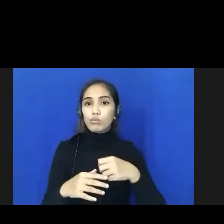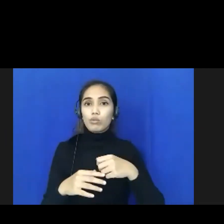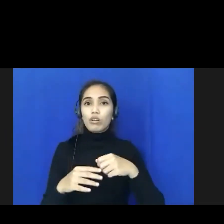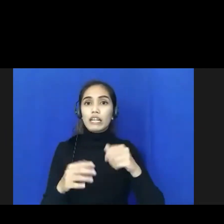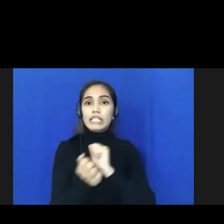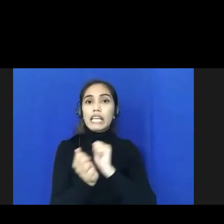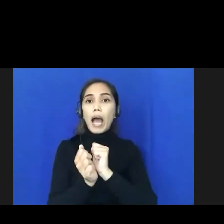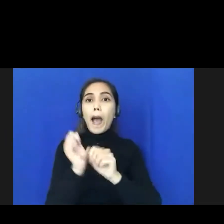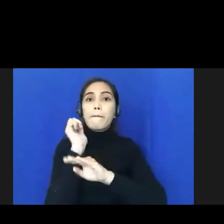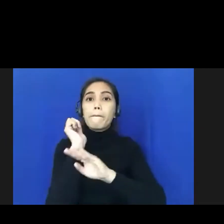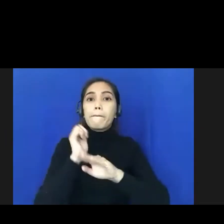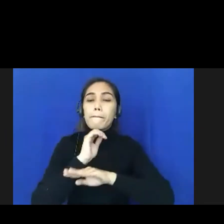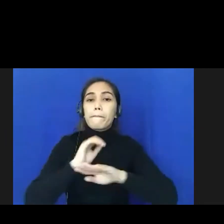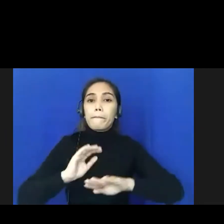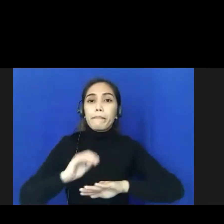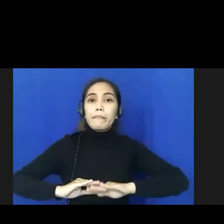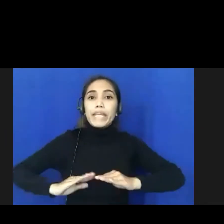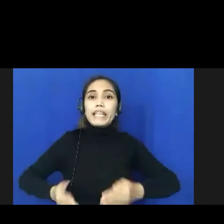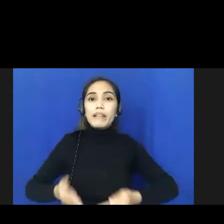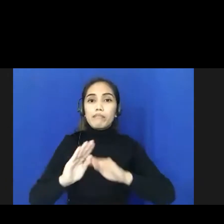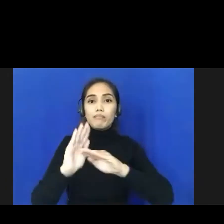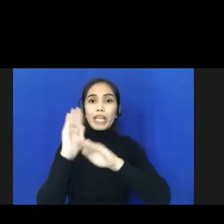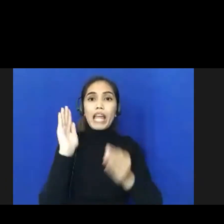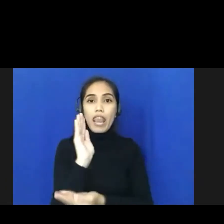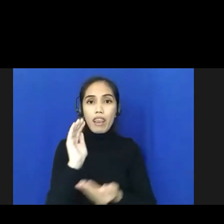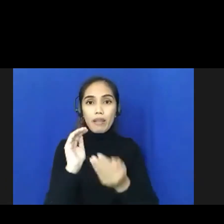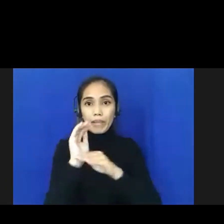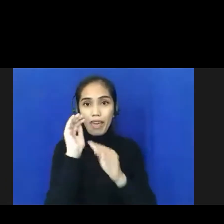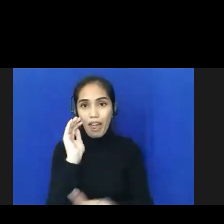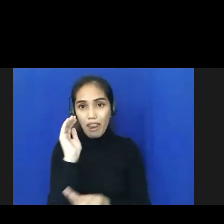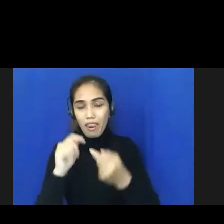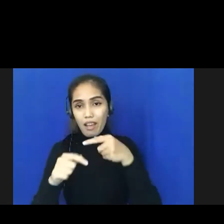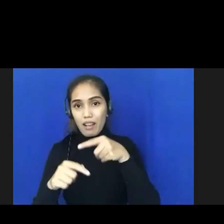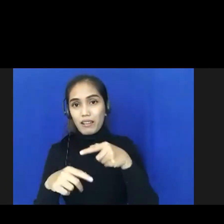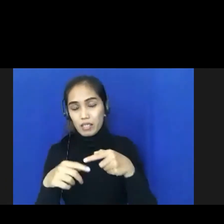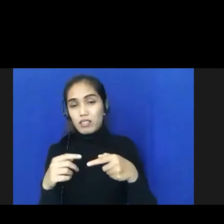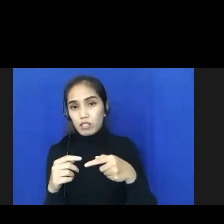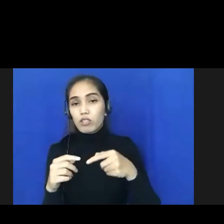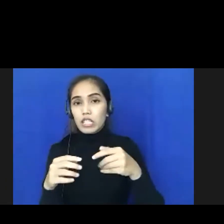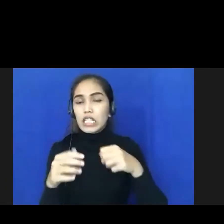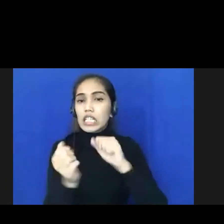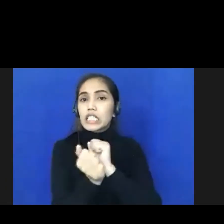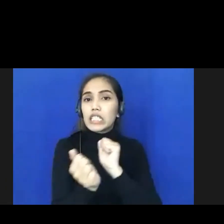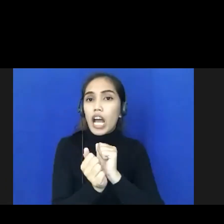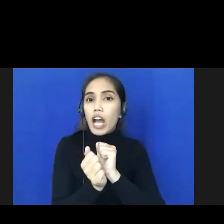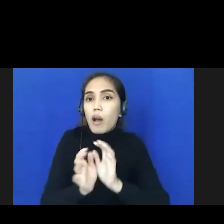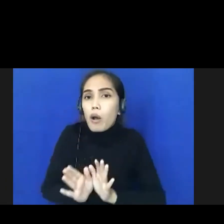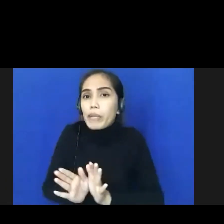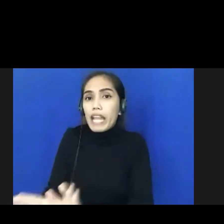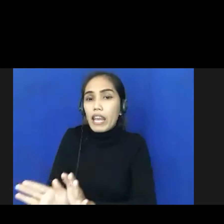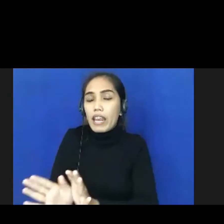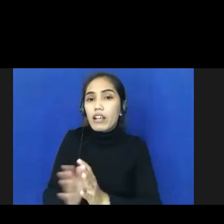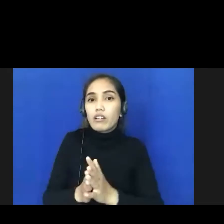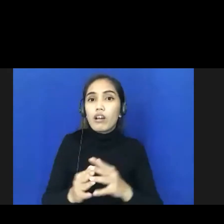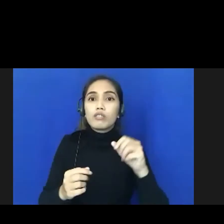kemudian mereka bersama-sama dan dua tiga empat hari lalu ya istri saya meriang